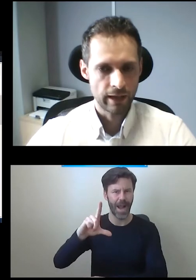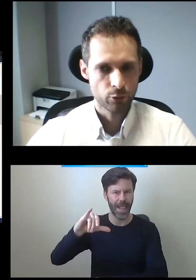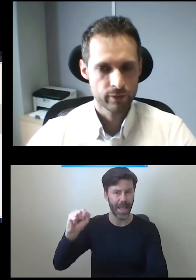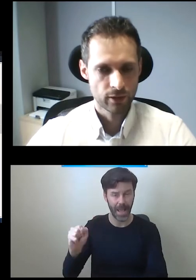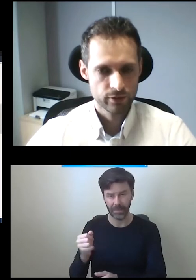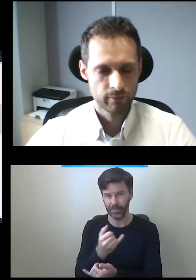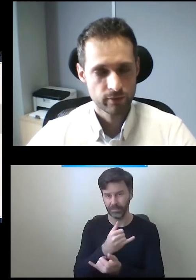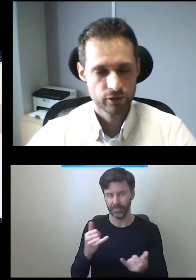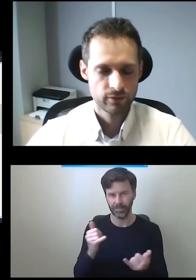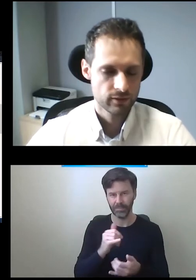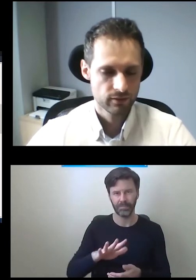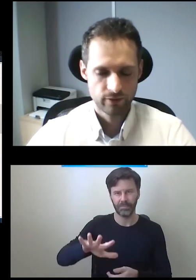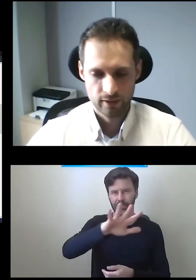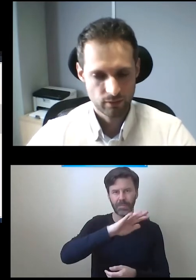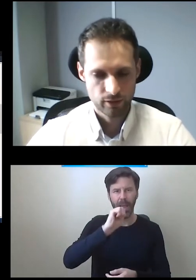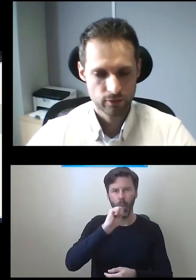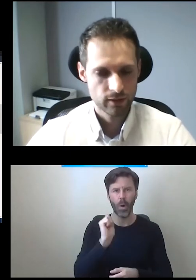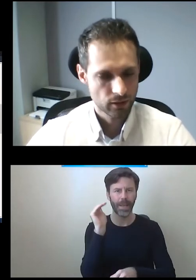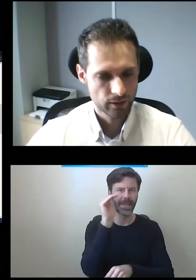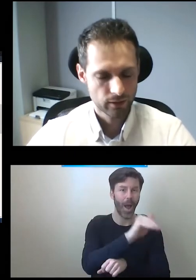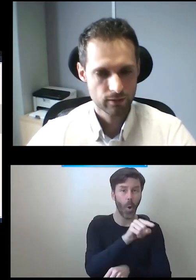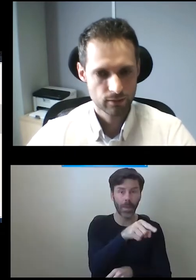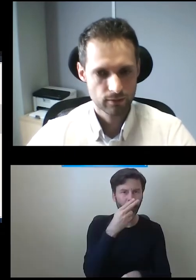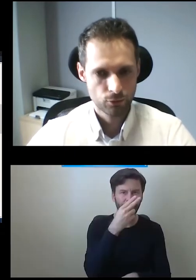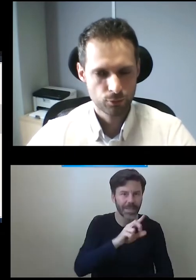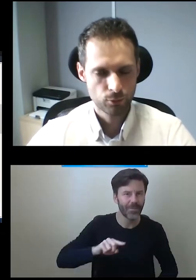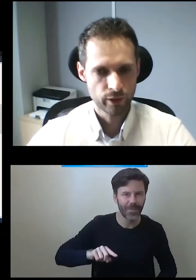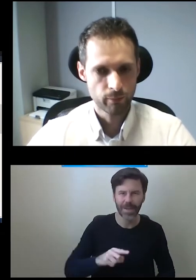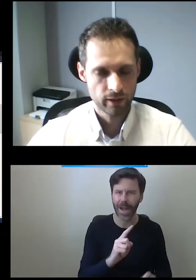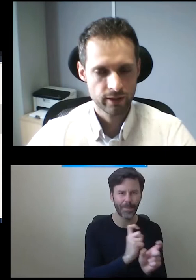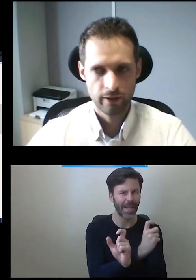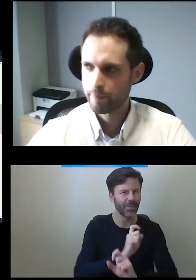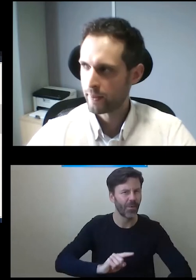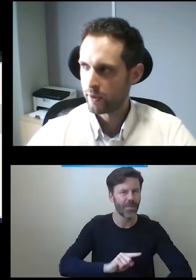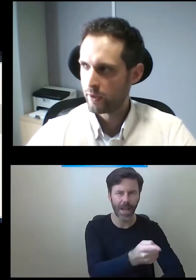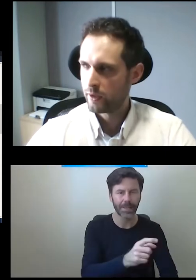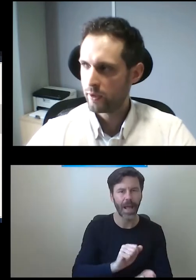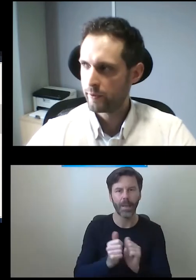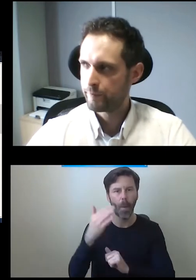Kraje Europy Zachodniej mają nasze windy. Francja bardzo chętnie kupuje Belgia.